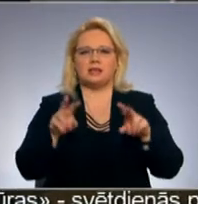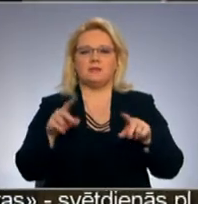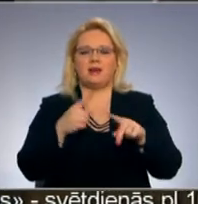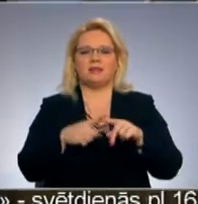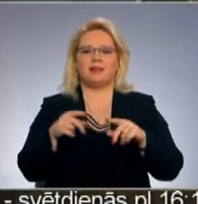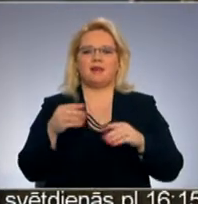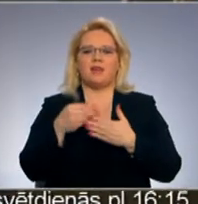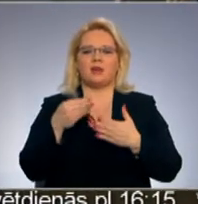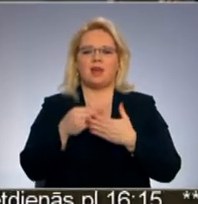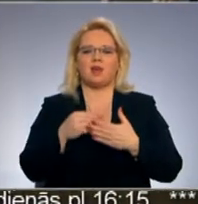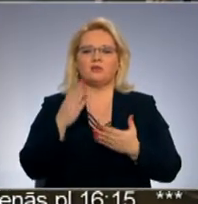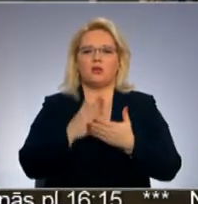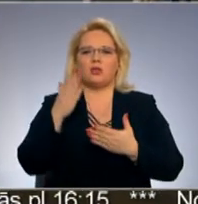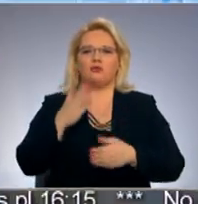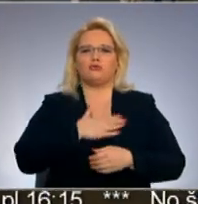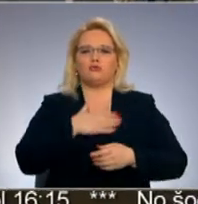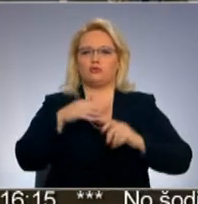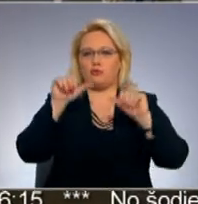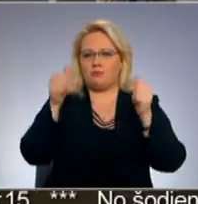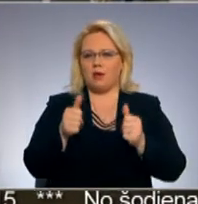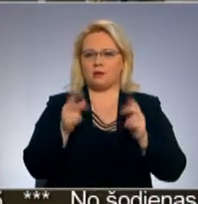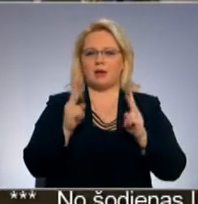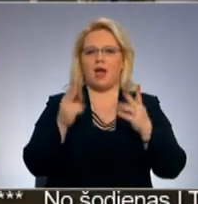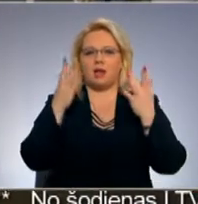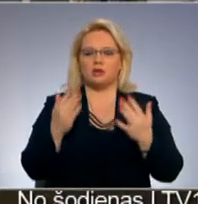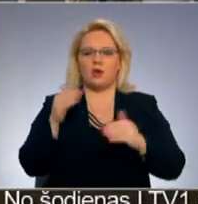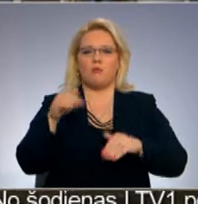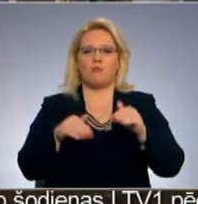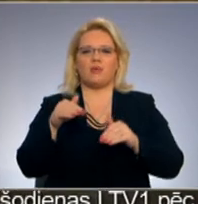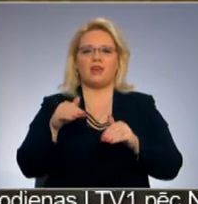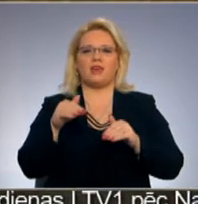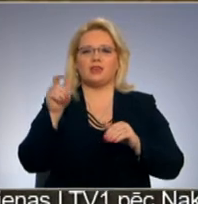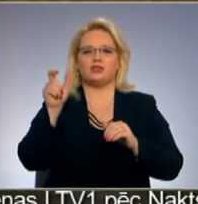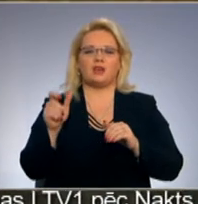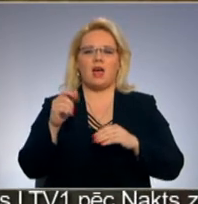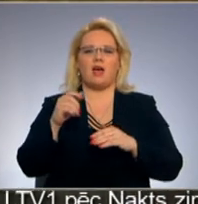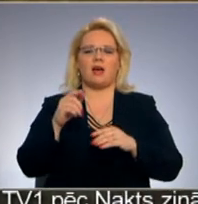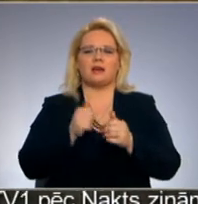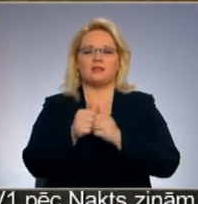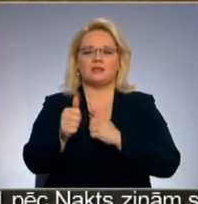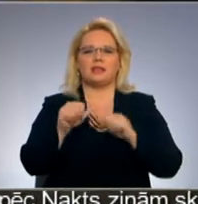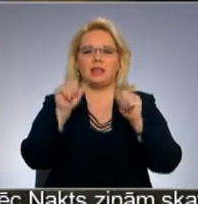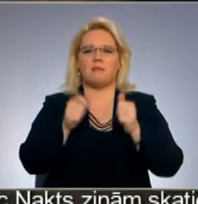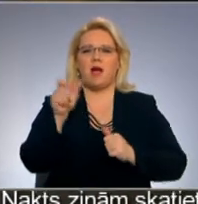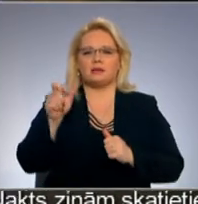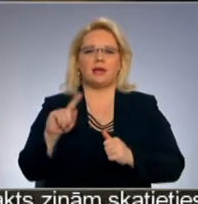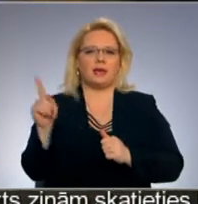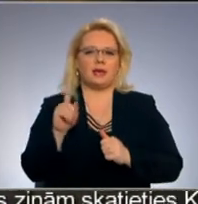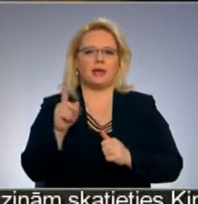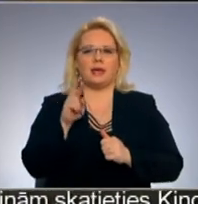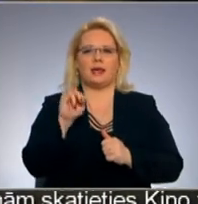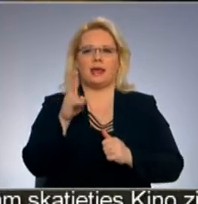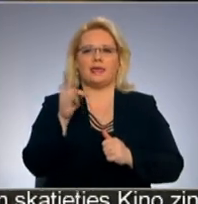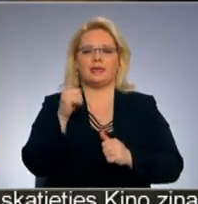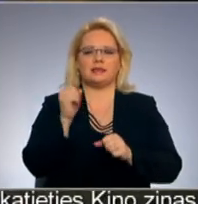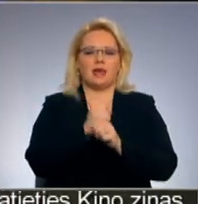Mūsu mākslākā rezultātā Balai 2015 izvirzītie mākslinieki ir. Artūrs Riņķis